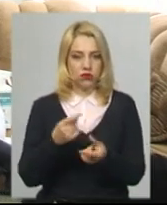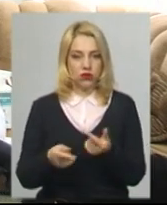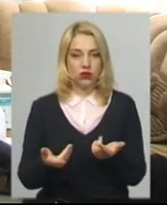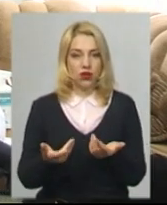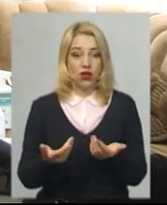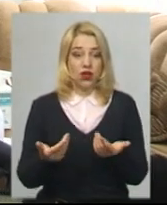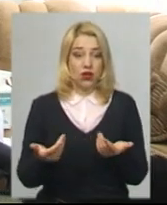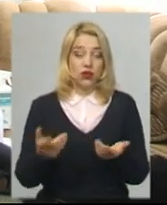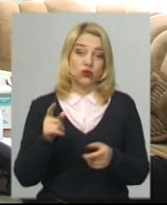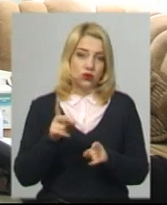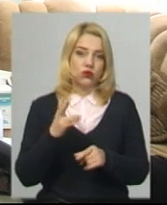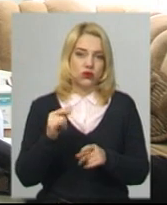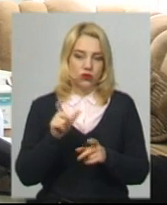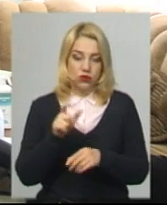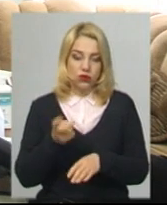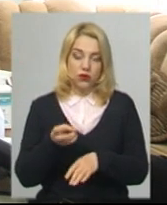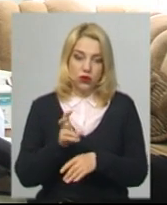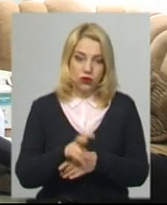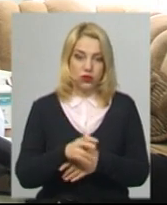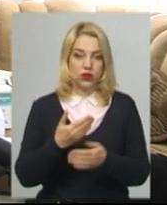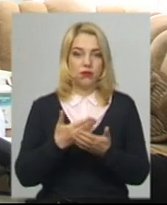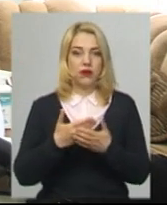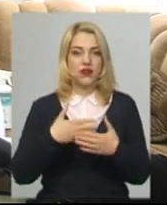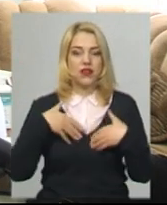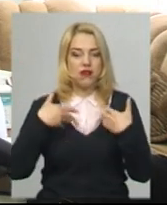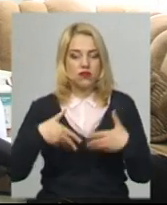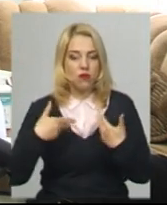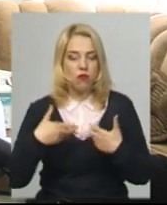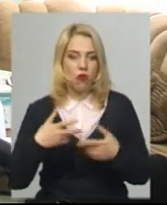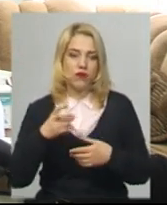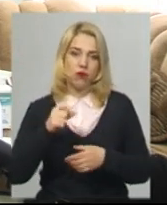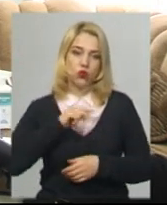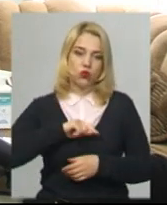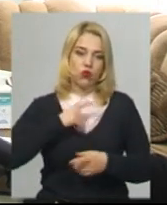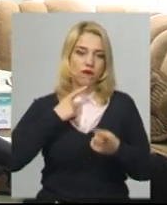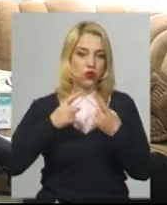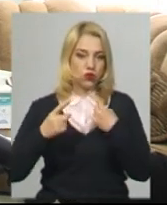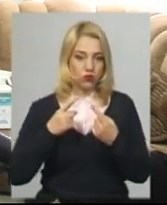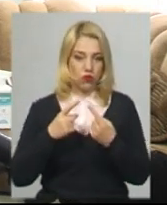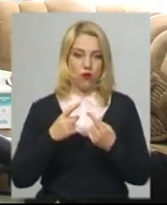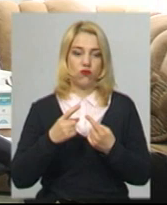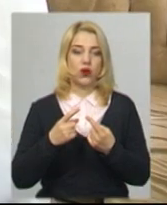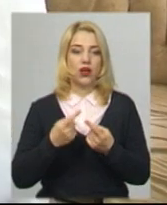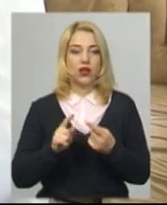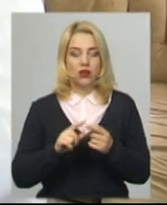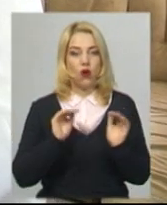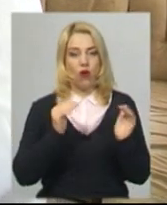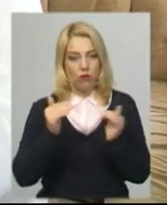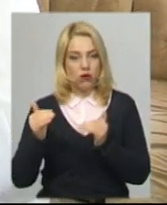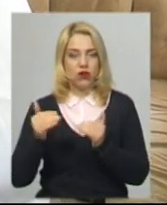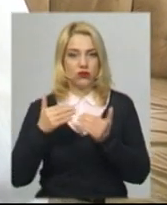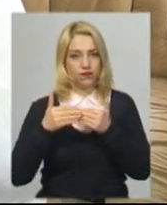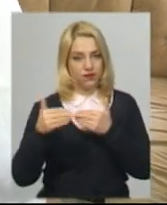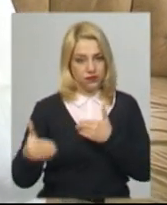тут вже люди приходять, або до сповіді, або на духовну розмову, з ким отак обмежено відповідно кількістю людей. Світлана